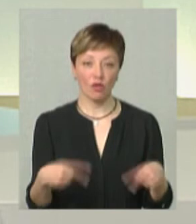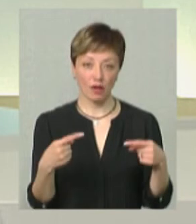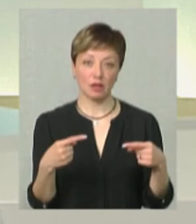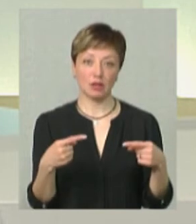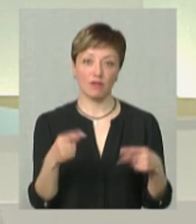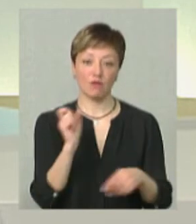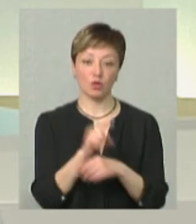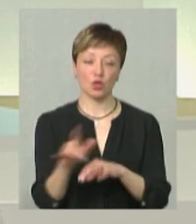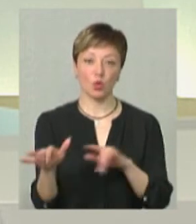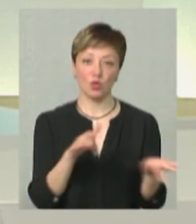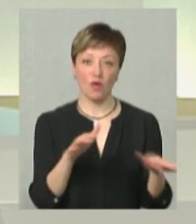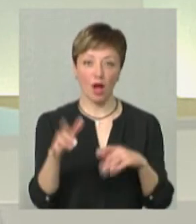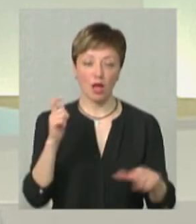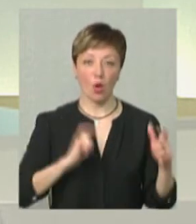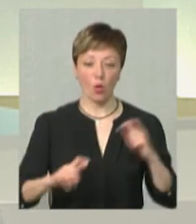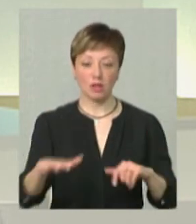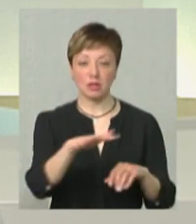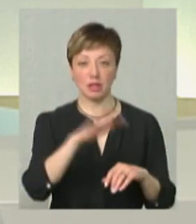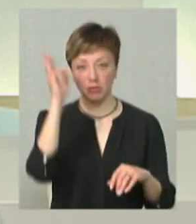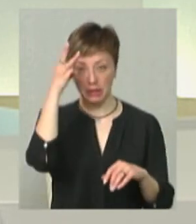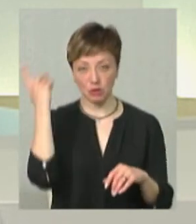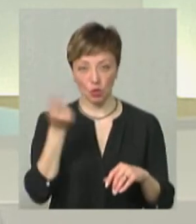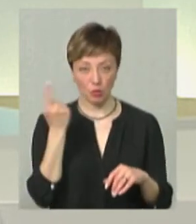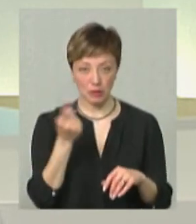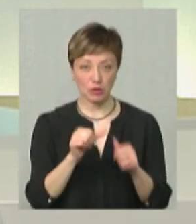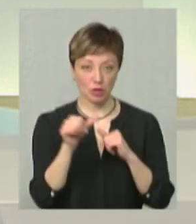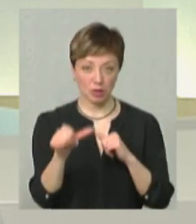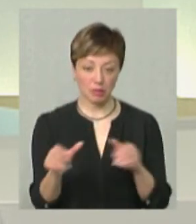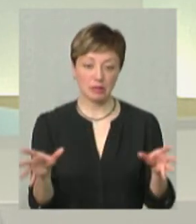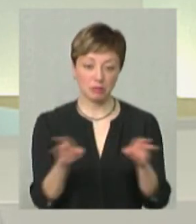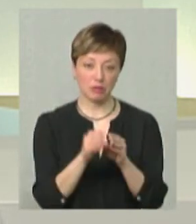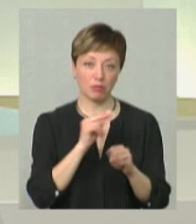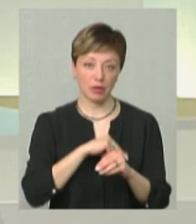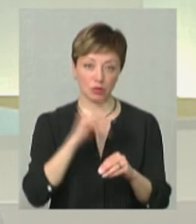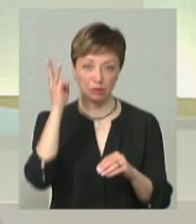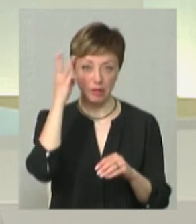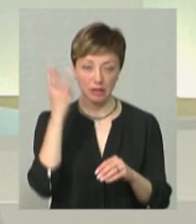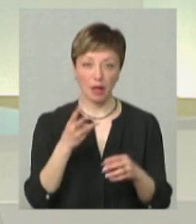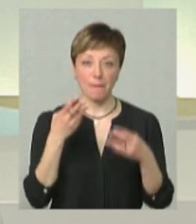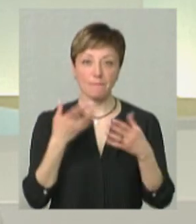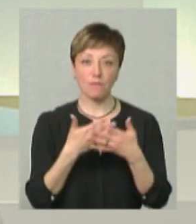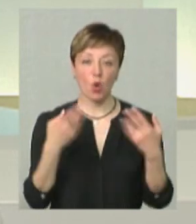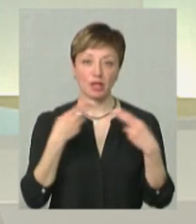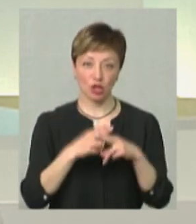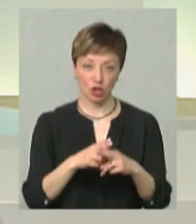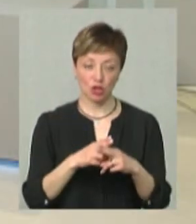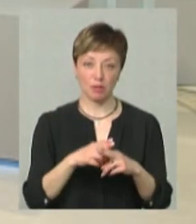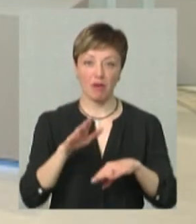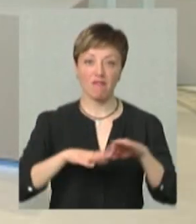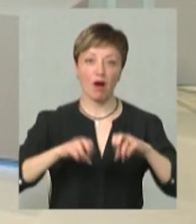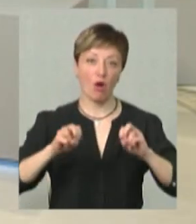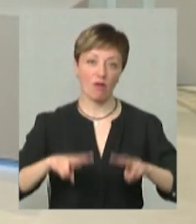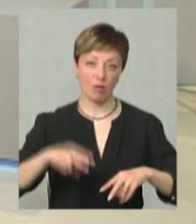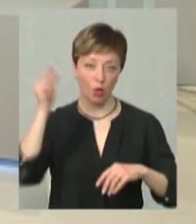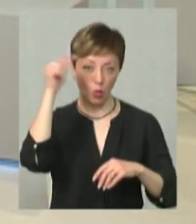функціонування коледжу на теренах Хмельницької області. Зокрема, вони співпрацюють з Хмельницьким політехнічним фаховим